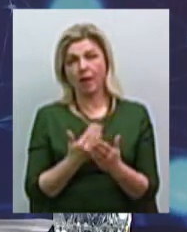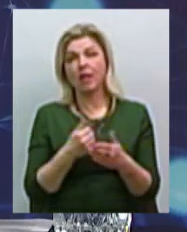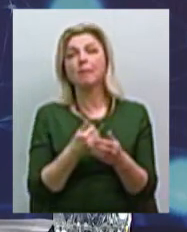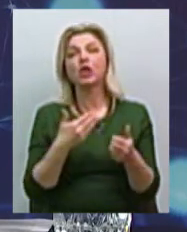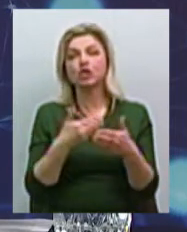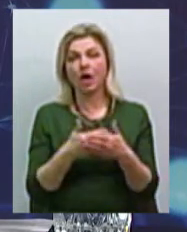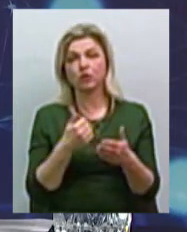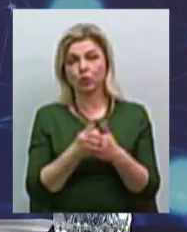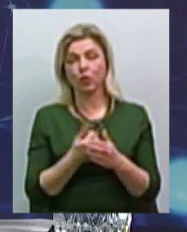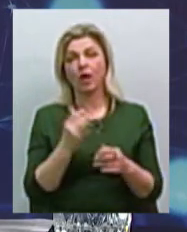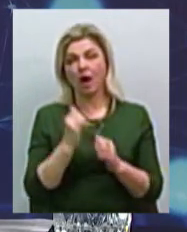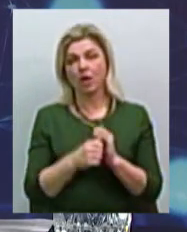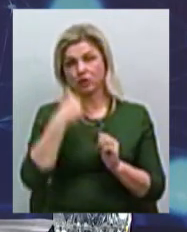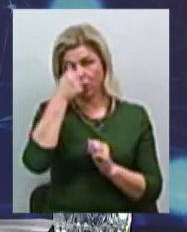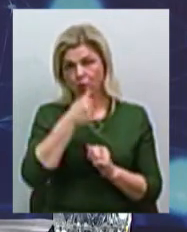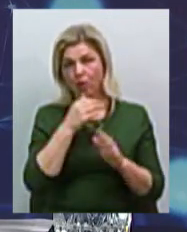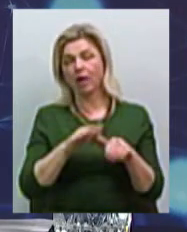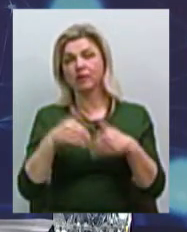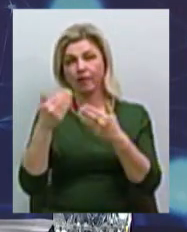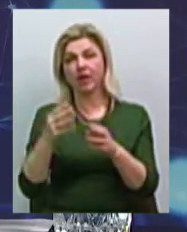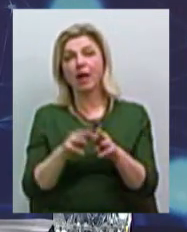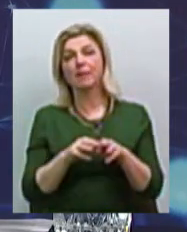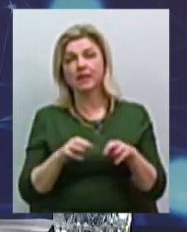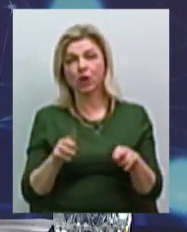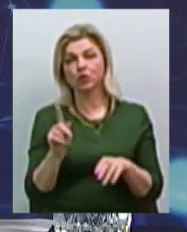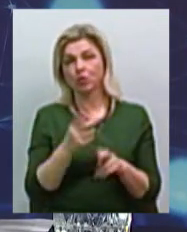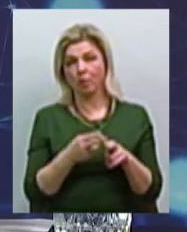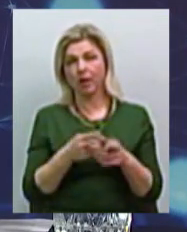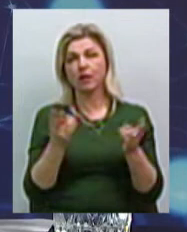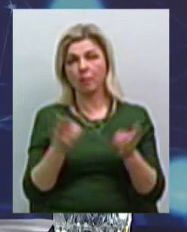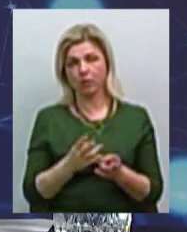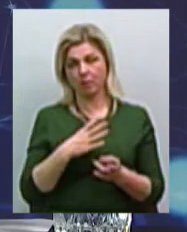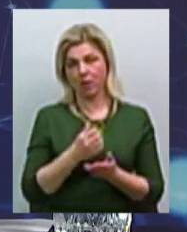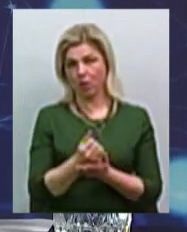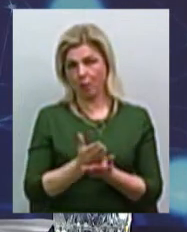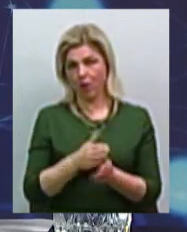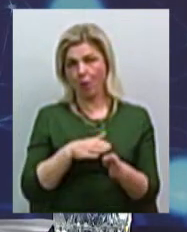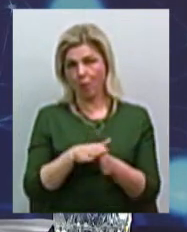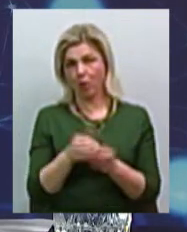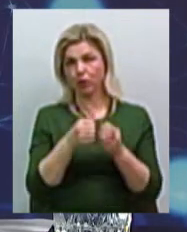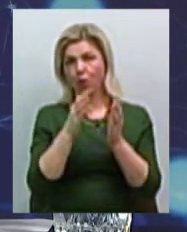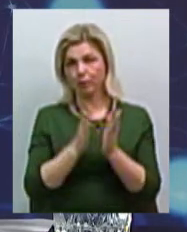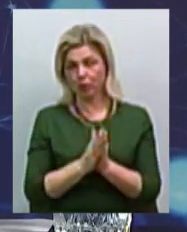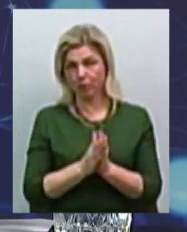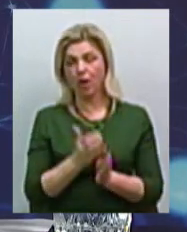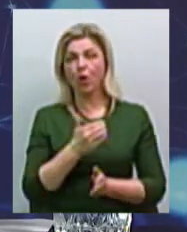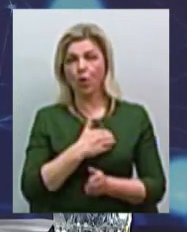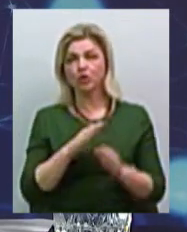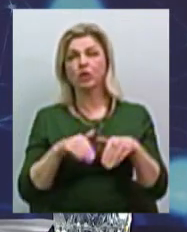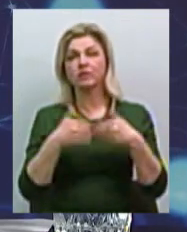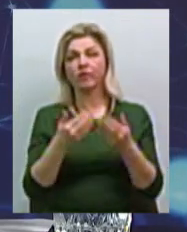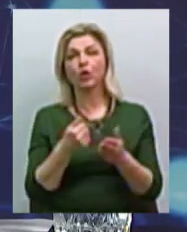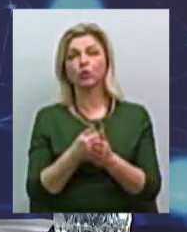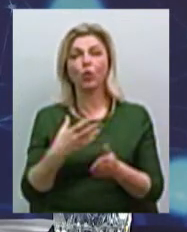року подаємо пропозиції до Мініцерів соціальної політики для того, щоб ця потреба була забезпечена в повному обсязі. Я хочу звернутися до всіх осіб,